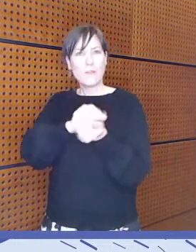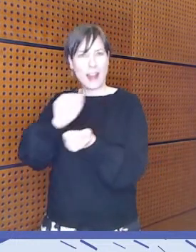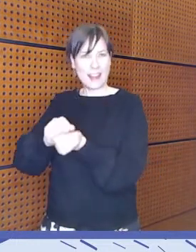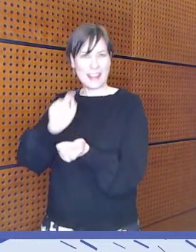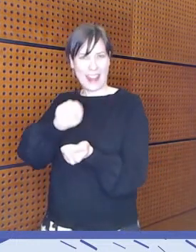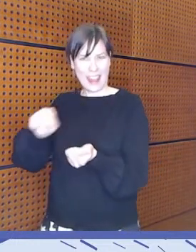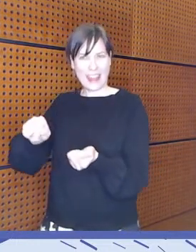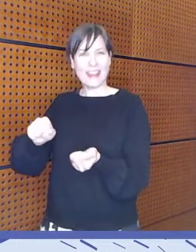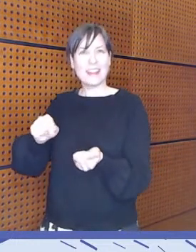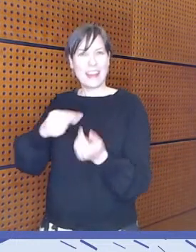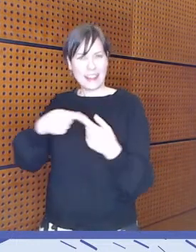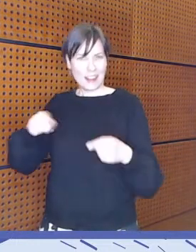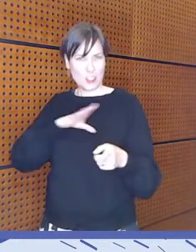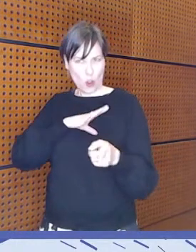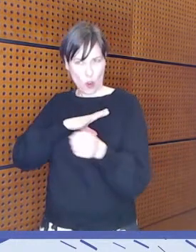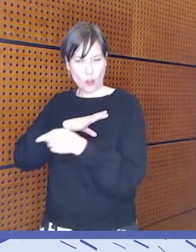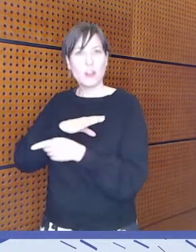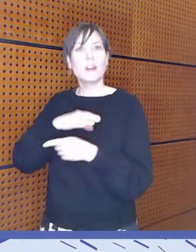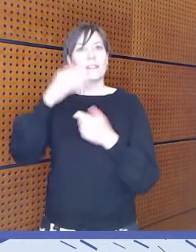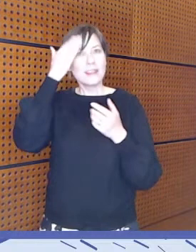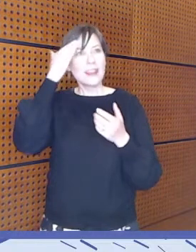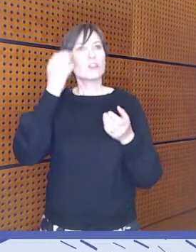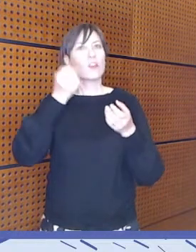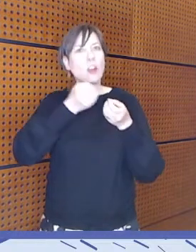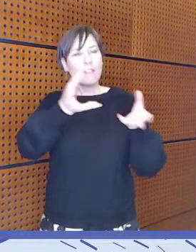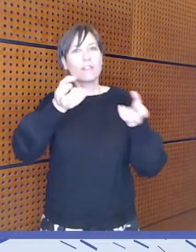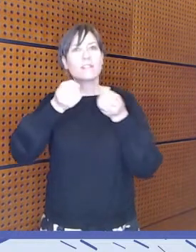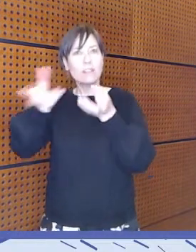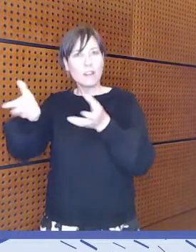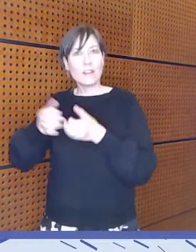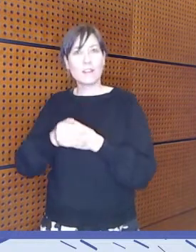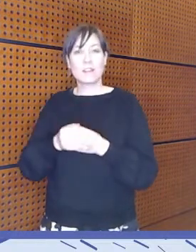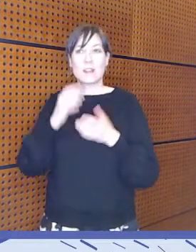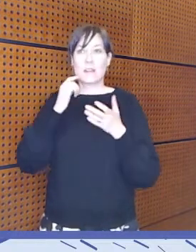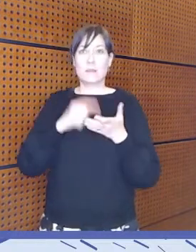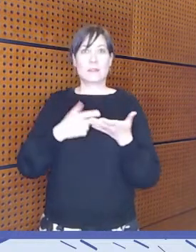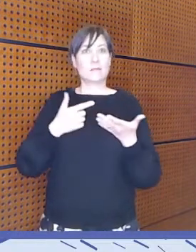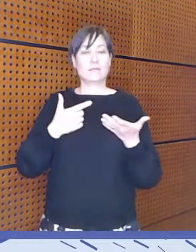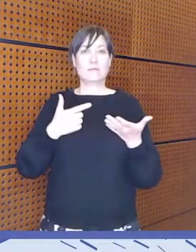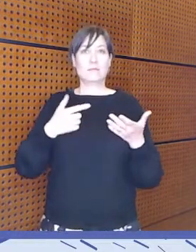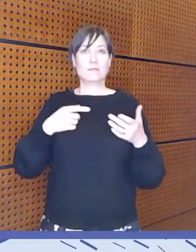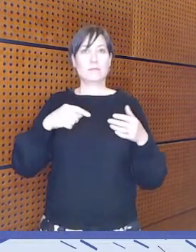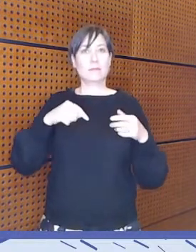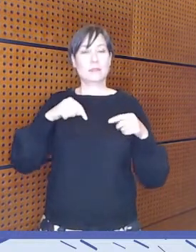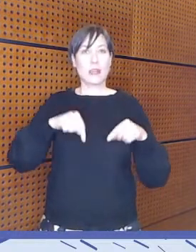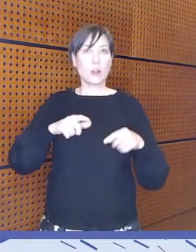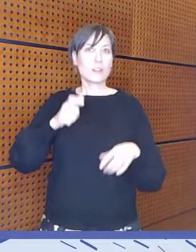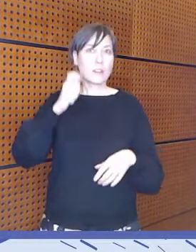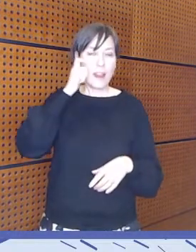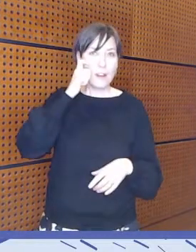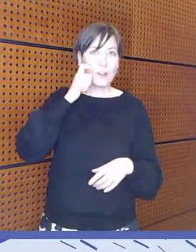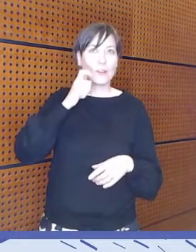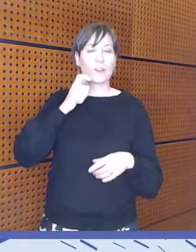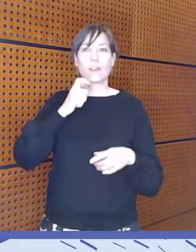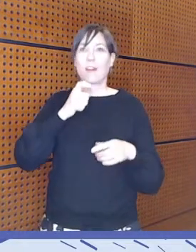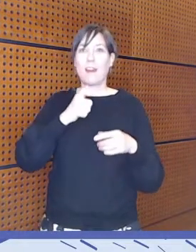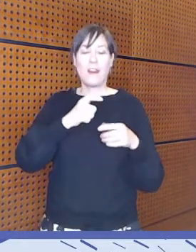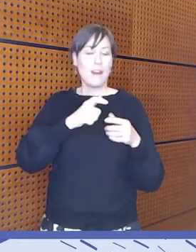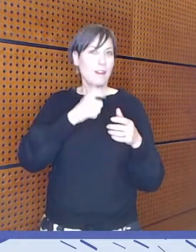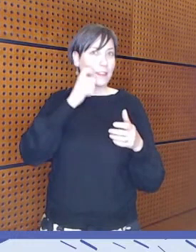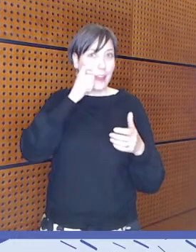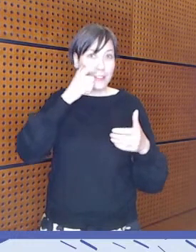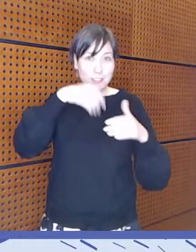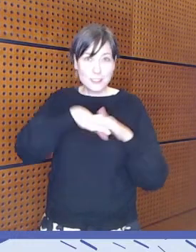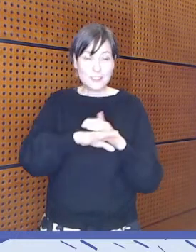tietouden lisääminen. Meillä on paljon, ihan tässä useimmilta varmaan meiltä löytyy kännykkää. Kännykästä löytyy todella